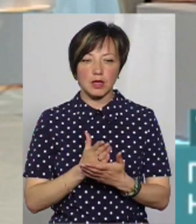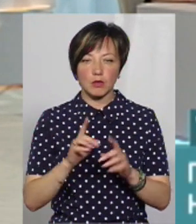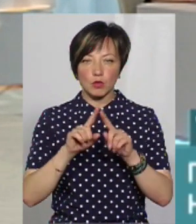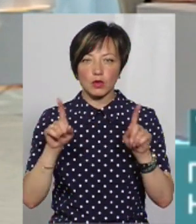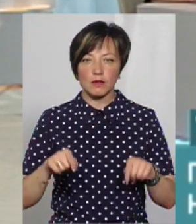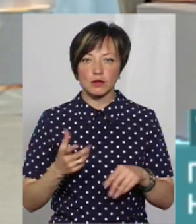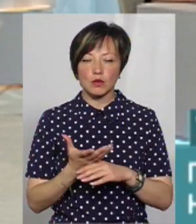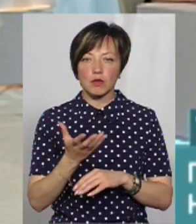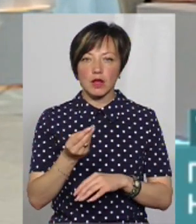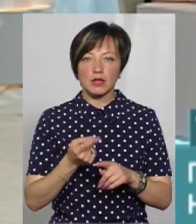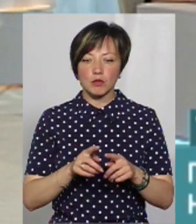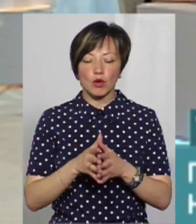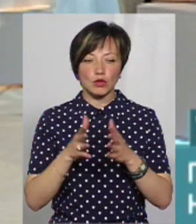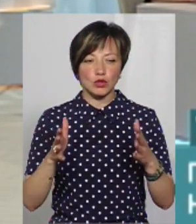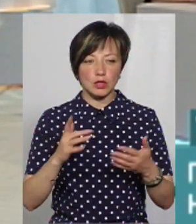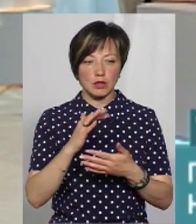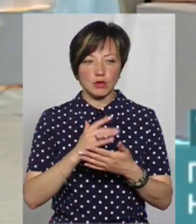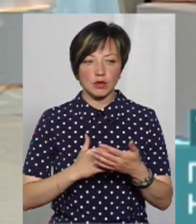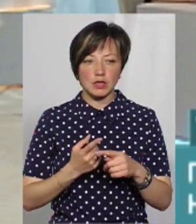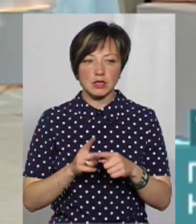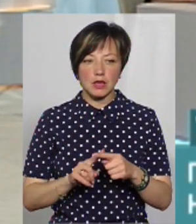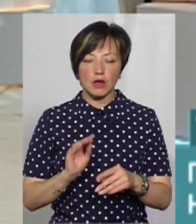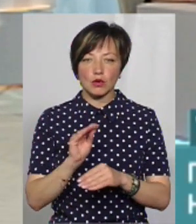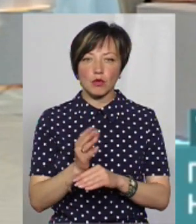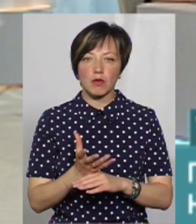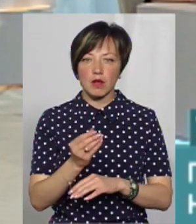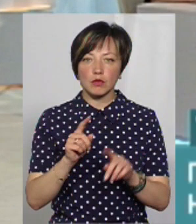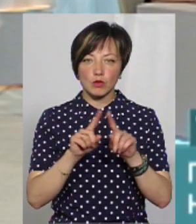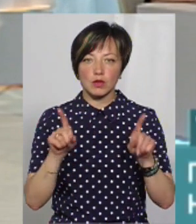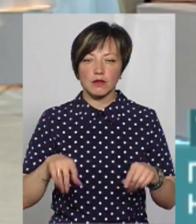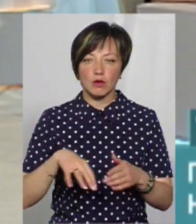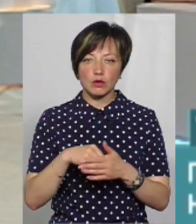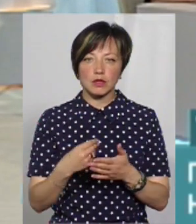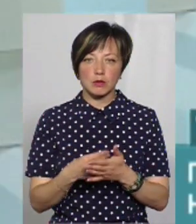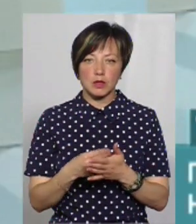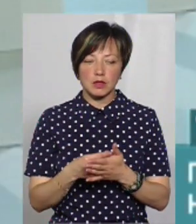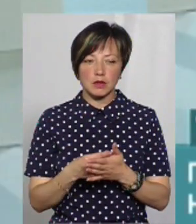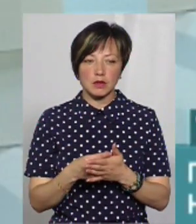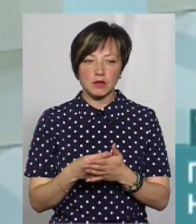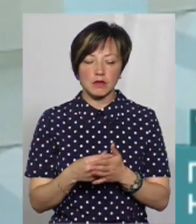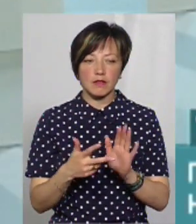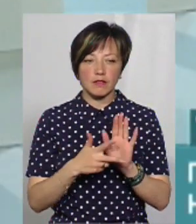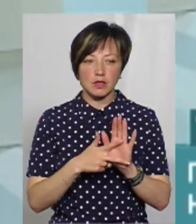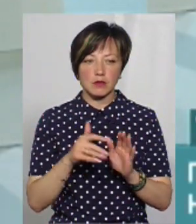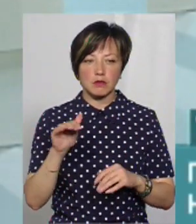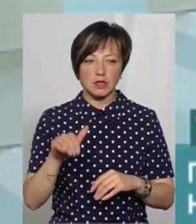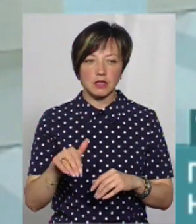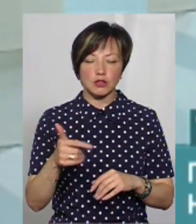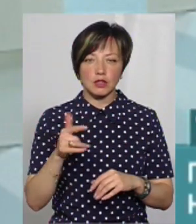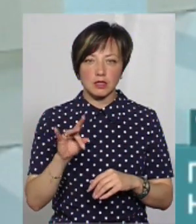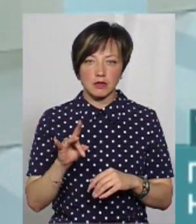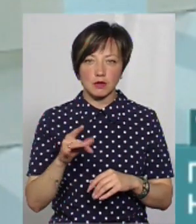доплатою, тобто, щоб розширити це коло, це доплата. Путівка коштує там десь орієнтовно 8 тисяч